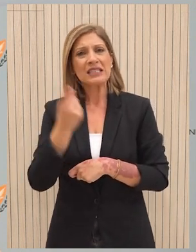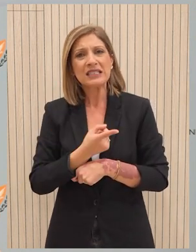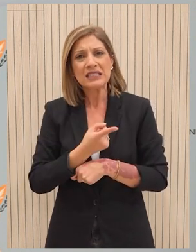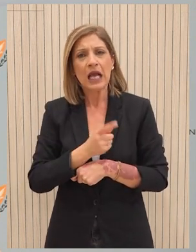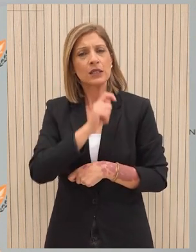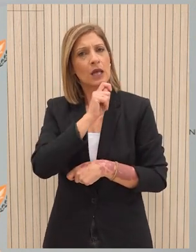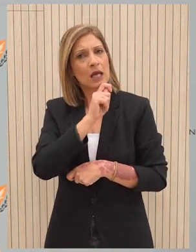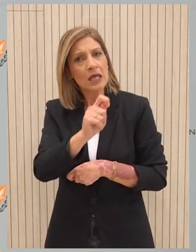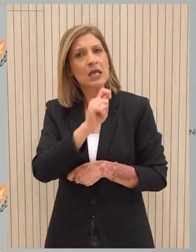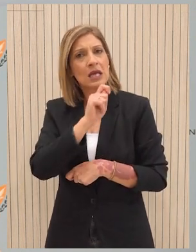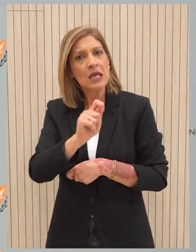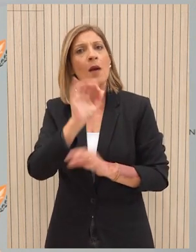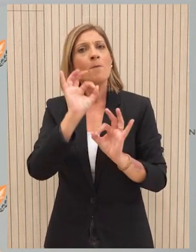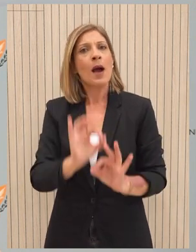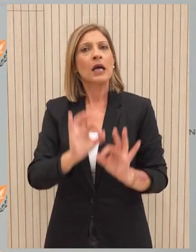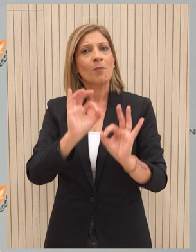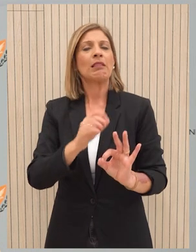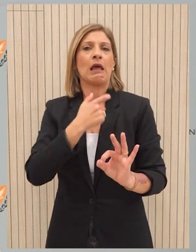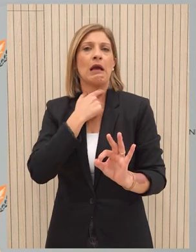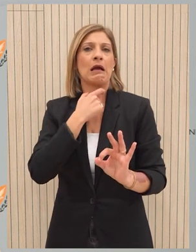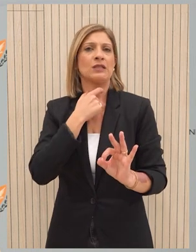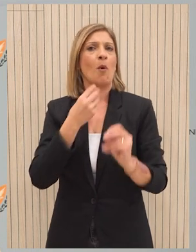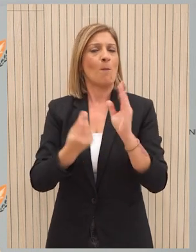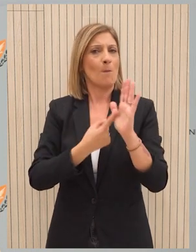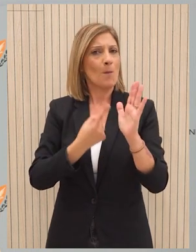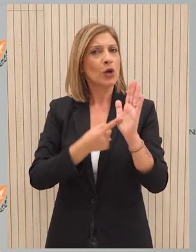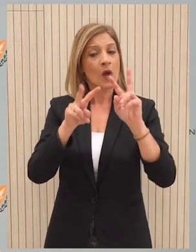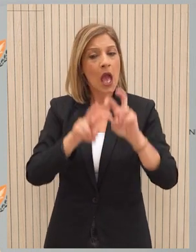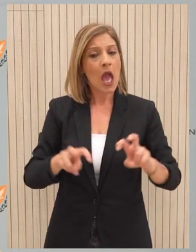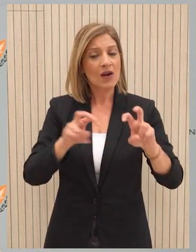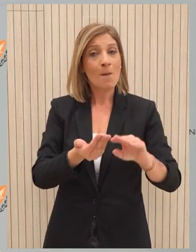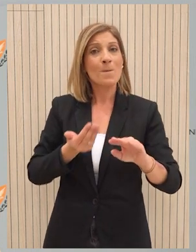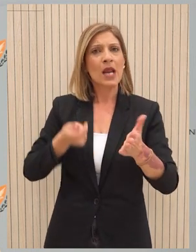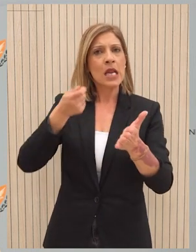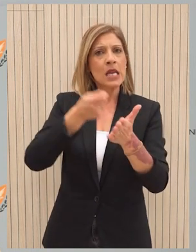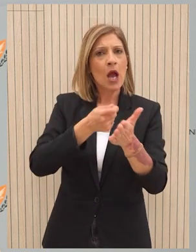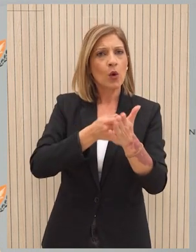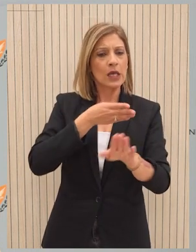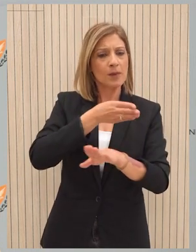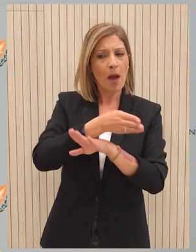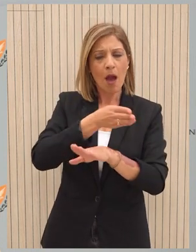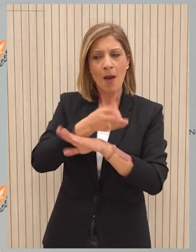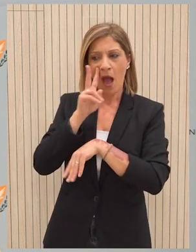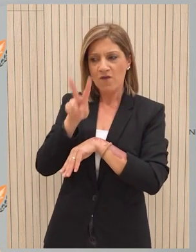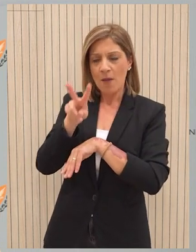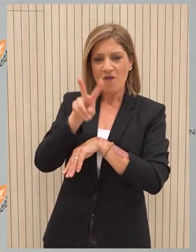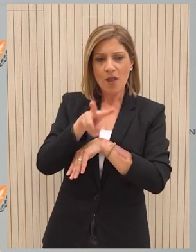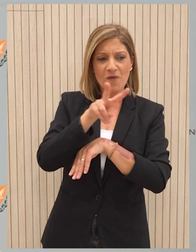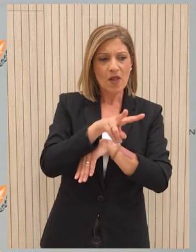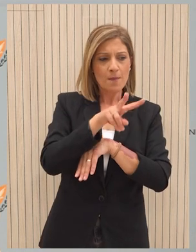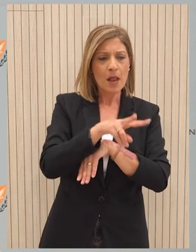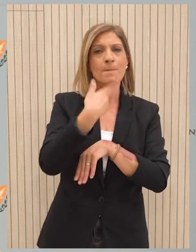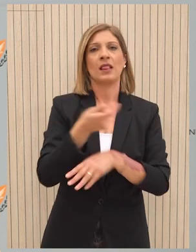δηλώνει ότι πραγματοποιεί πάντα ή τις περισσότερες φορές έρευνα για τις τιμές των προϊόντων πριν προβεί σε αγορά και